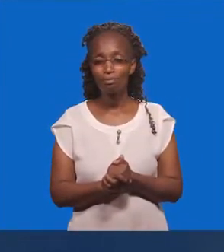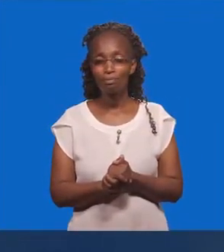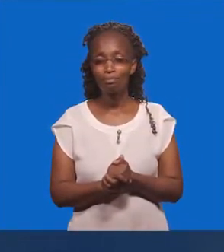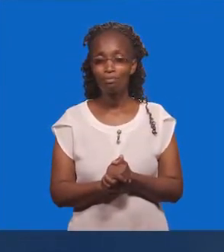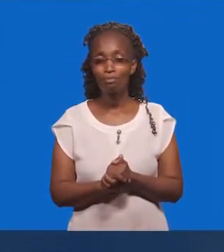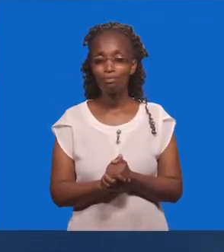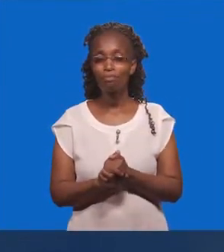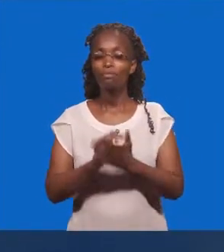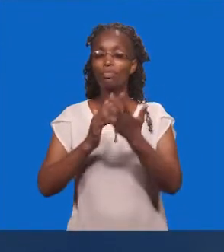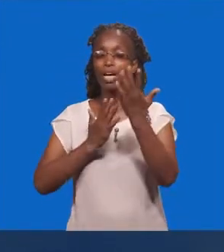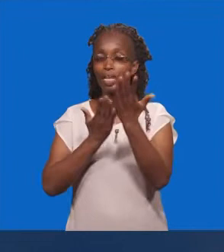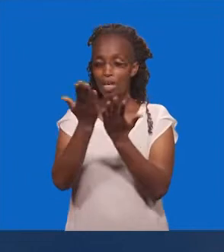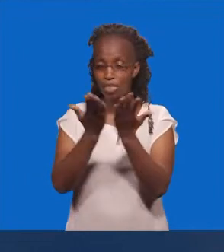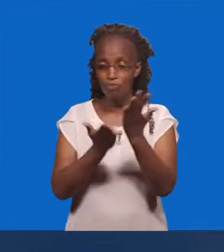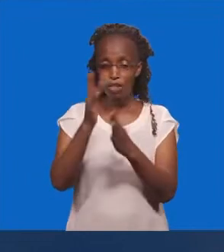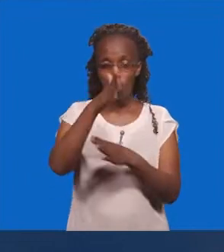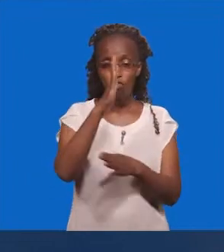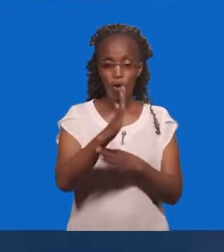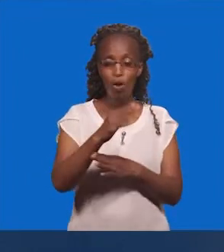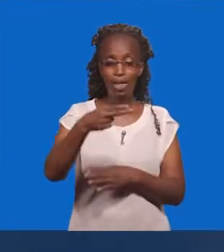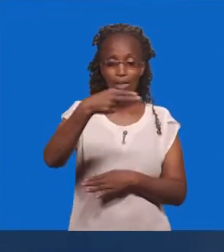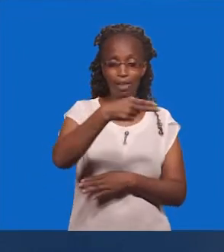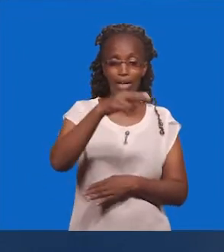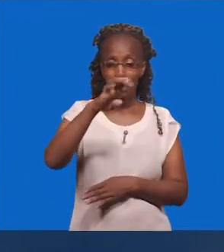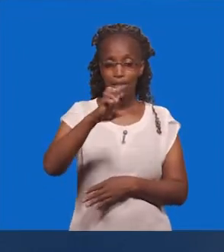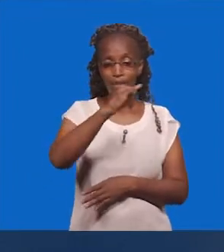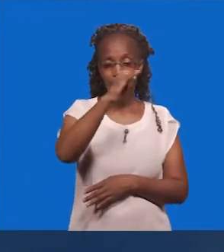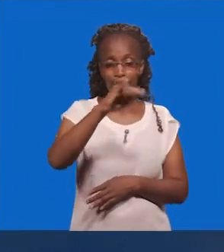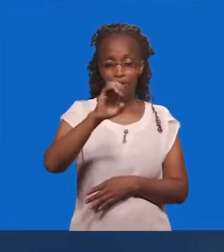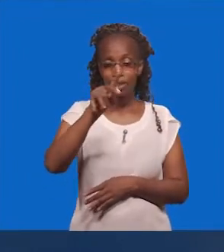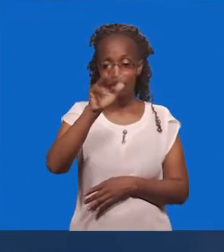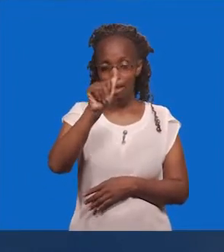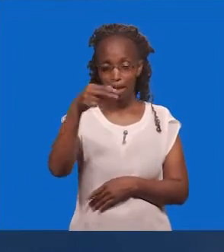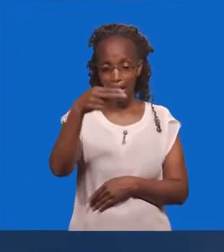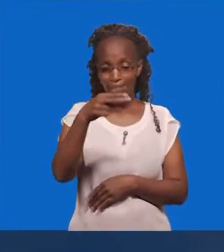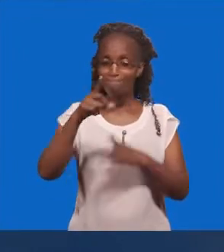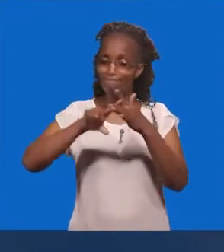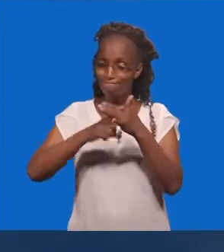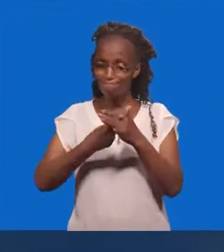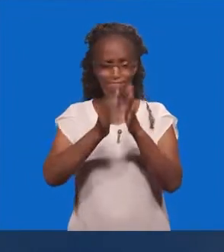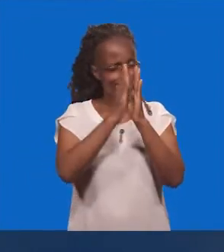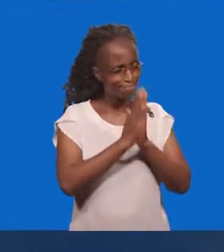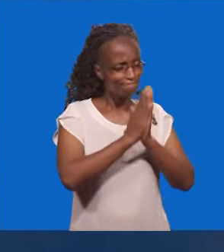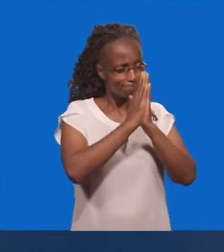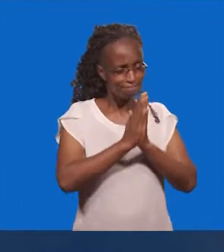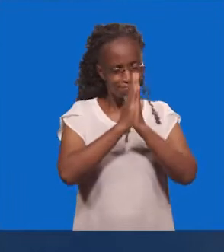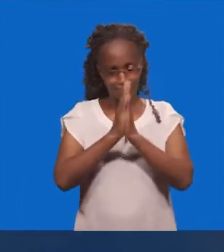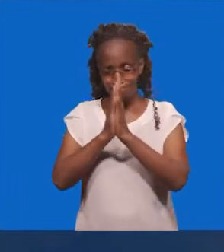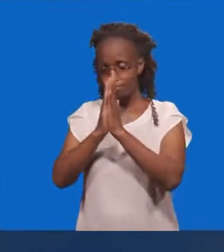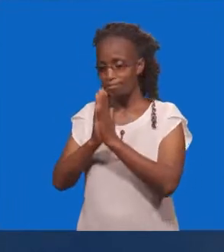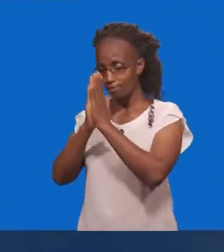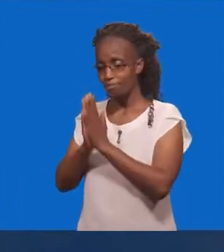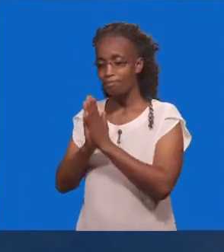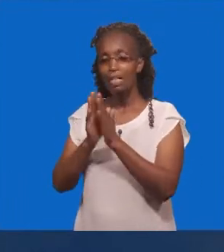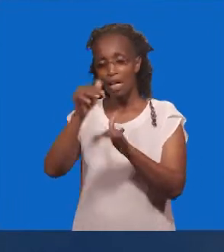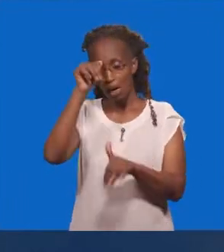Na Mutumishu wa mungu Ezekia Hakaanza Kuomba Hakaanza Maombi Hakaweza